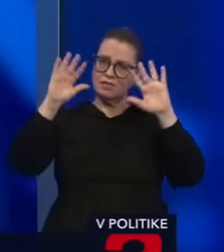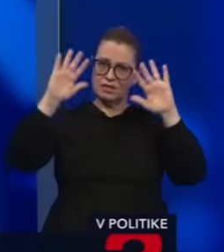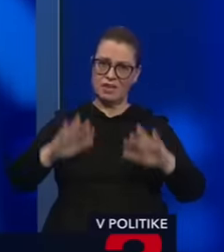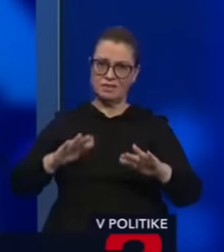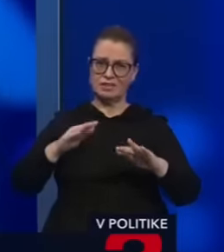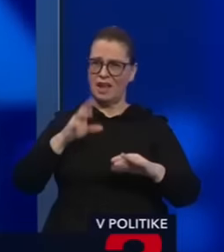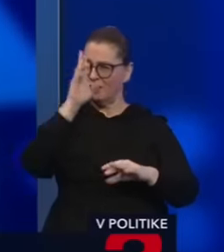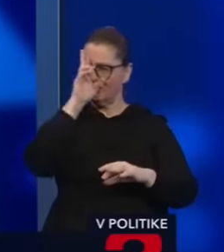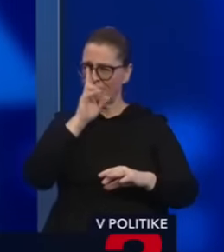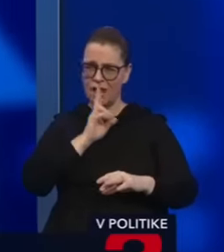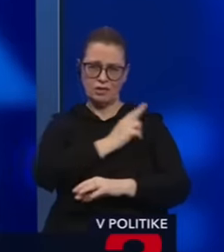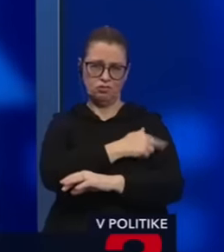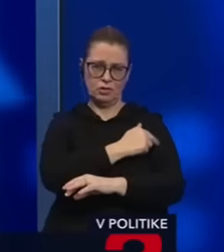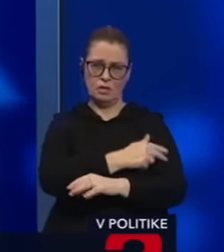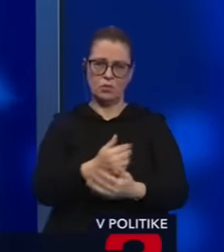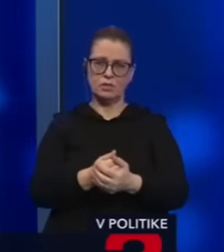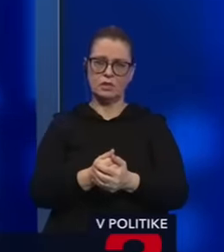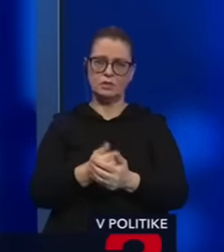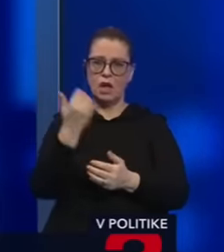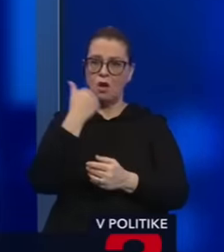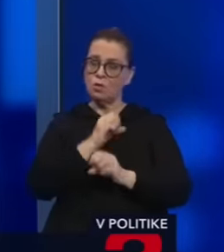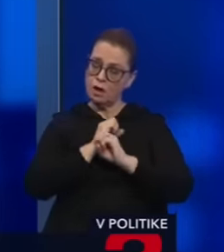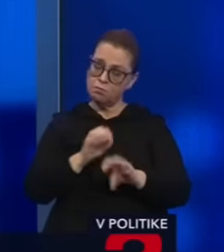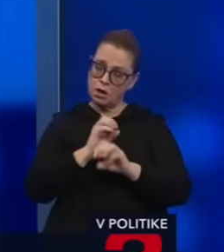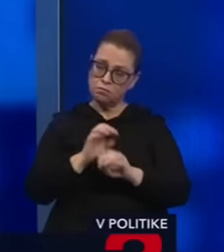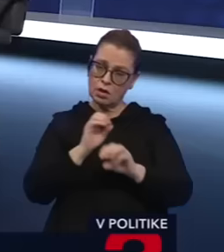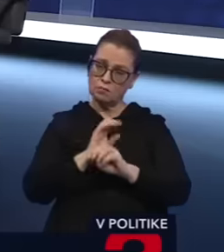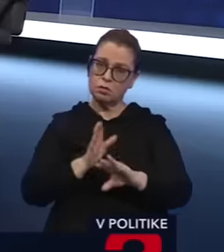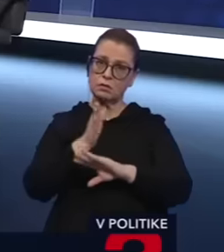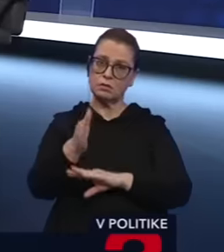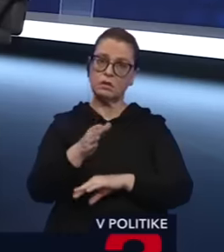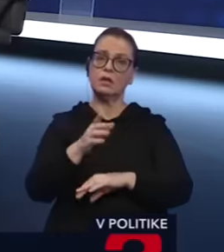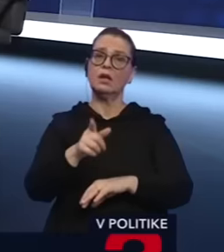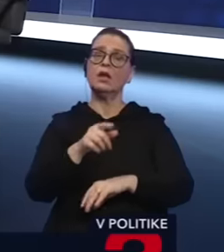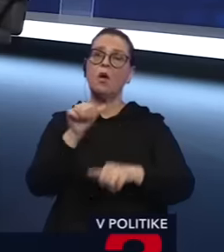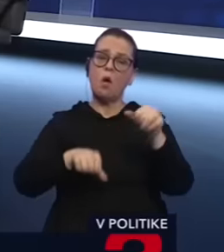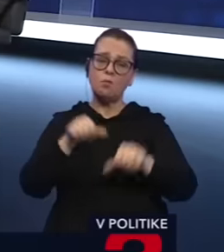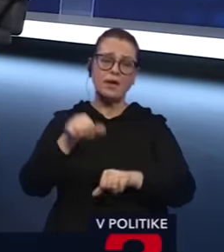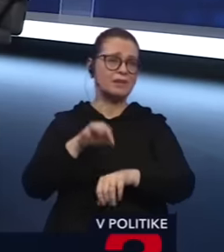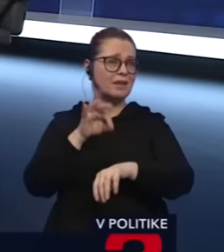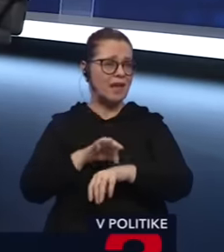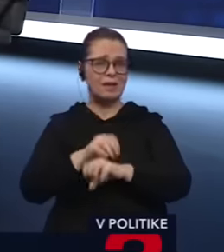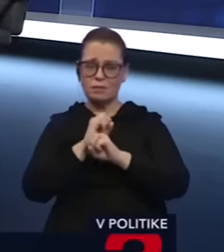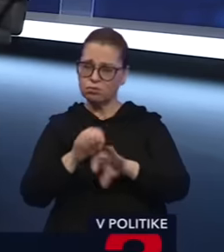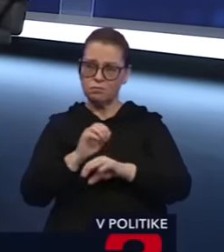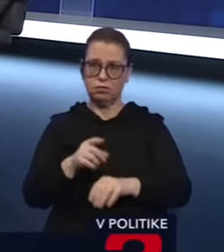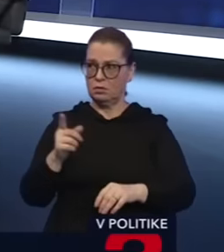opadané kachličky, ľudia nevedia jednoducho sa dostať k lekárov na operáciu. Ľudia jednoducho sa za žiadne vládne garnitúry. Presne tak,